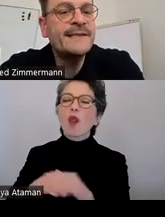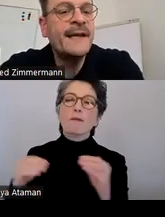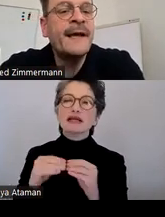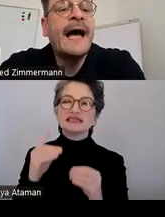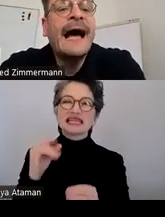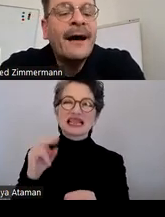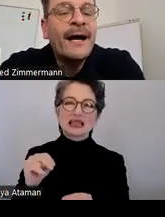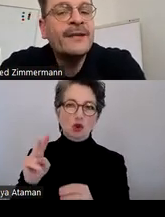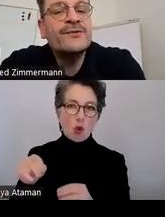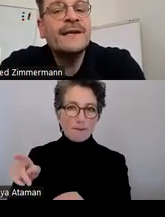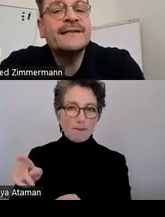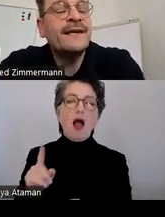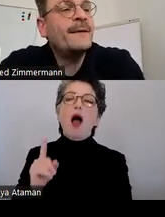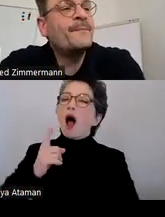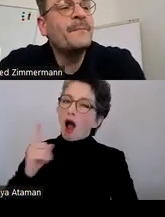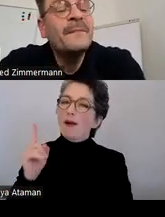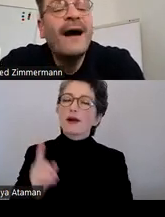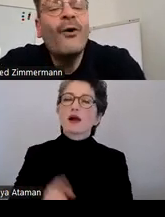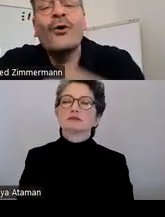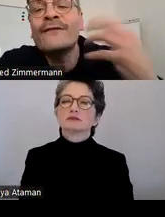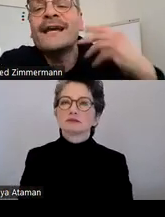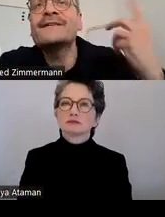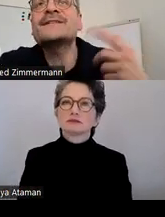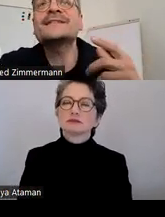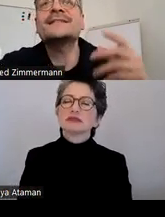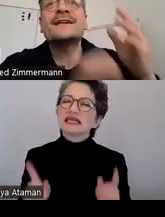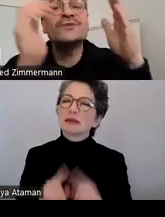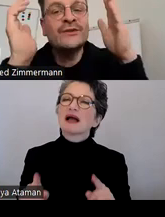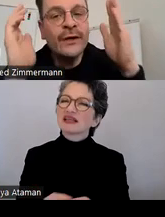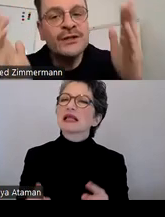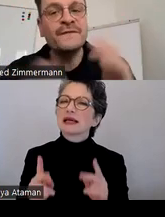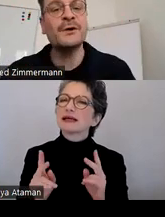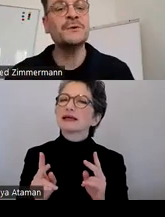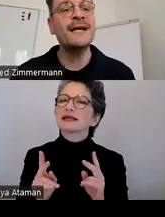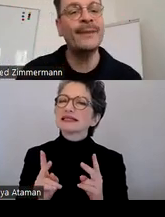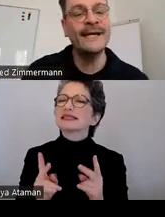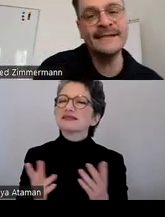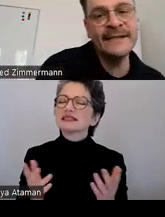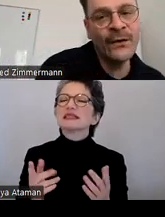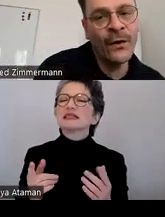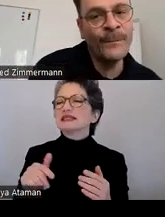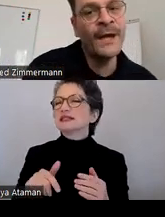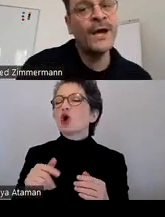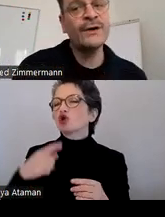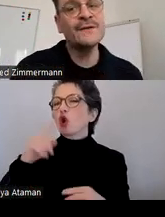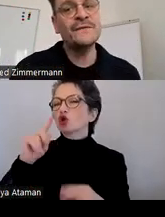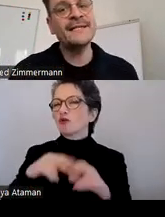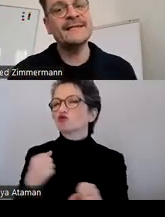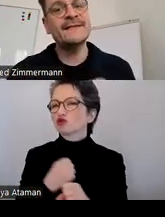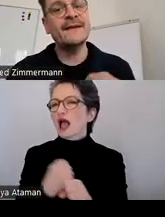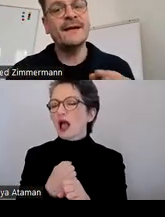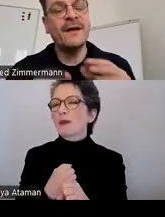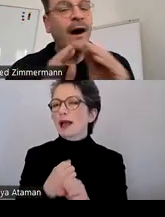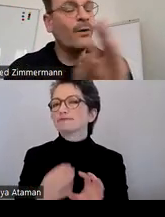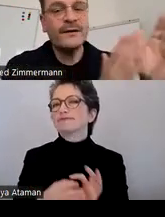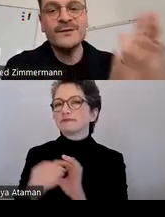entspricht. Aber natürlich auch immer wieder wichtig, das ist natürlich eine deutsche Forschungsarbeit, die DIN-Norm. Und insofern